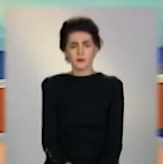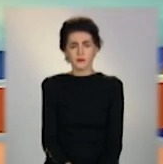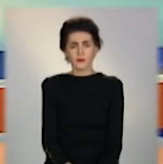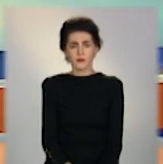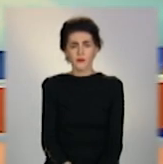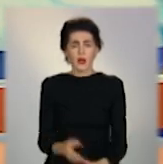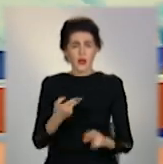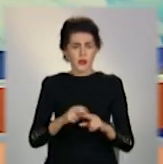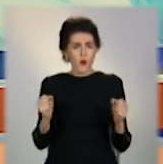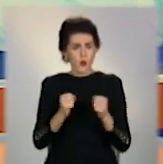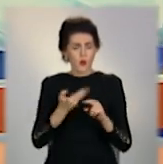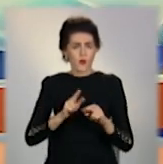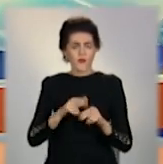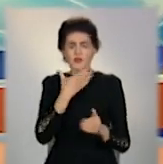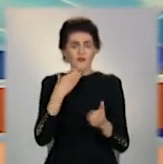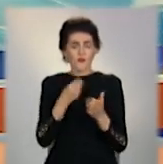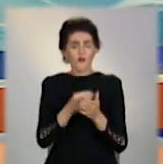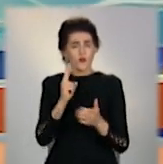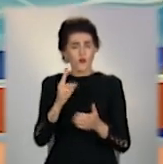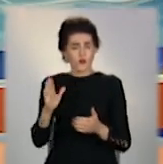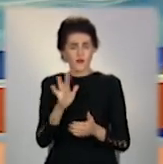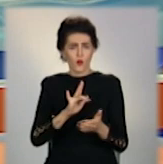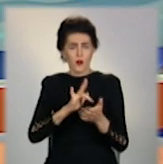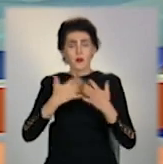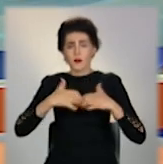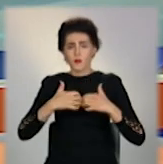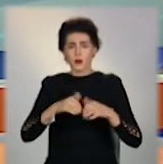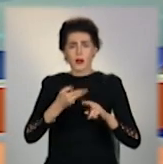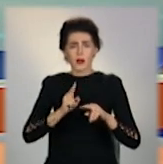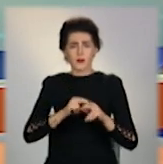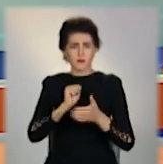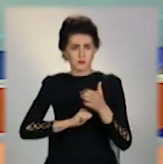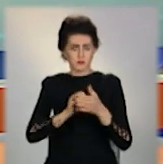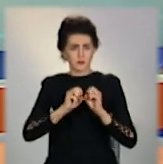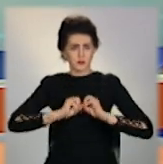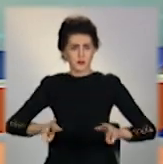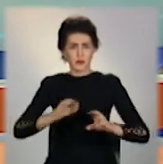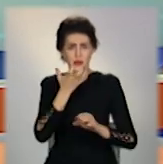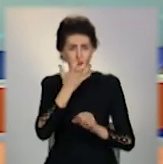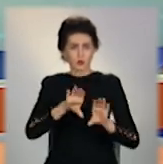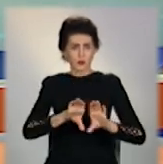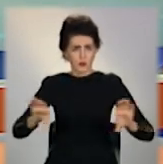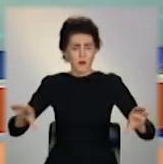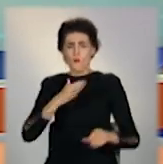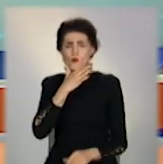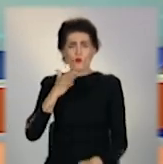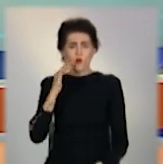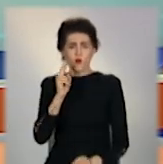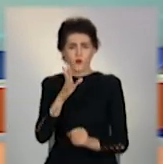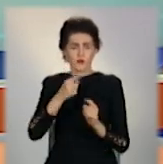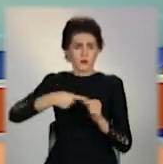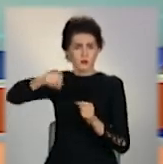Замерзли у власних квартирах. В Краматурську через порив теплотраси сотню осель лишилися без